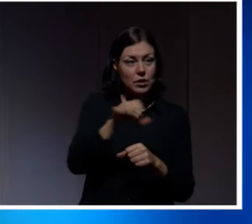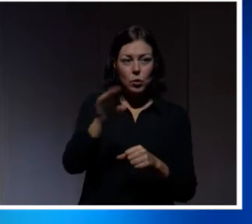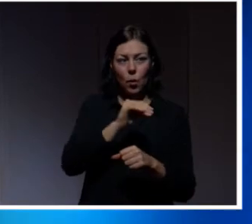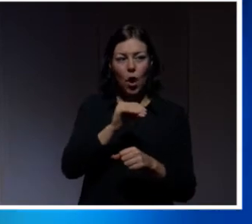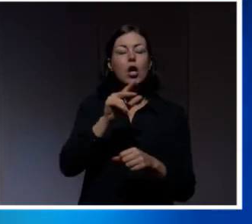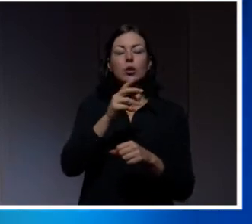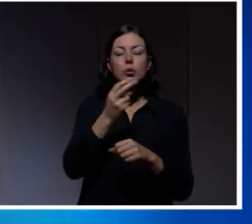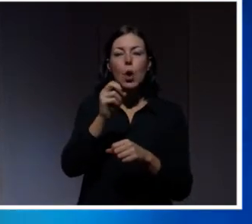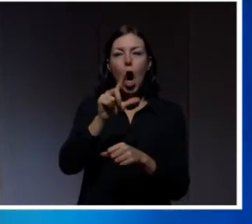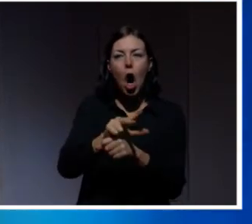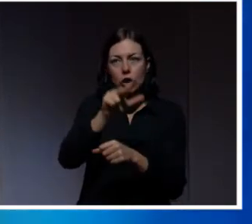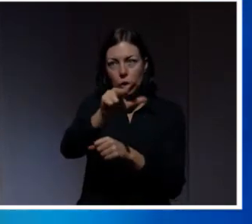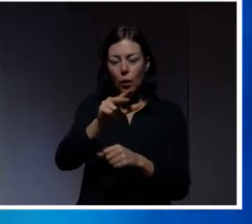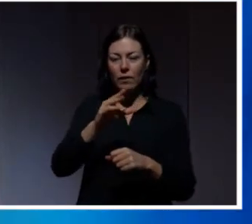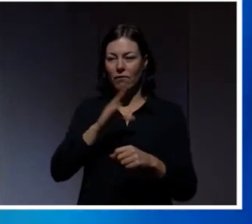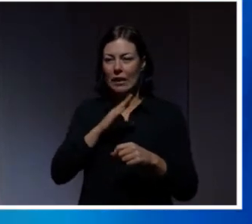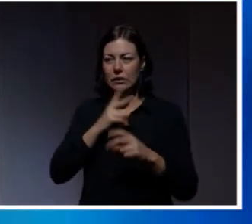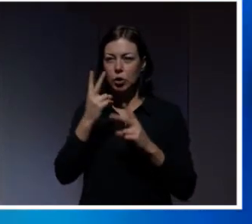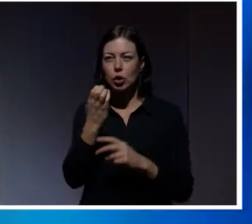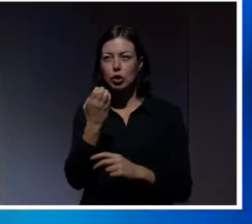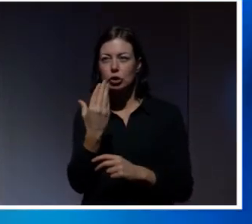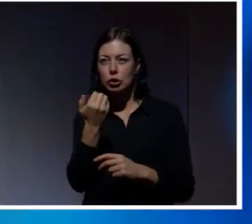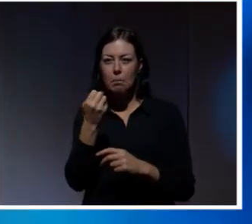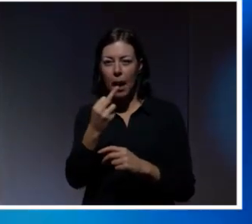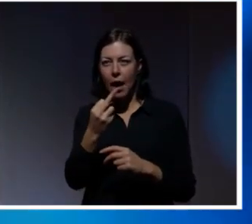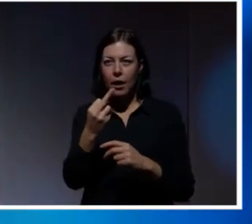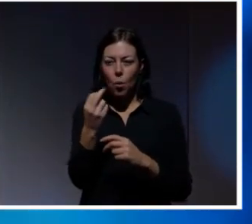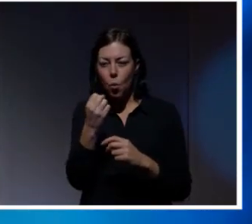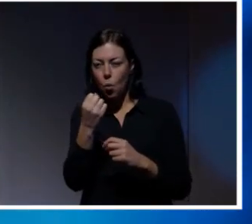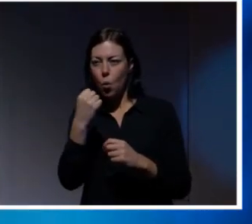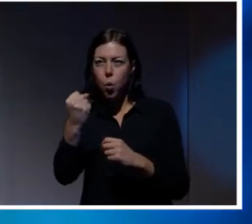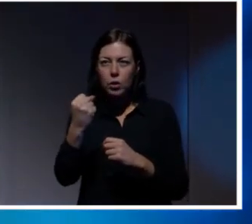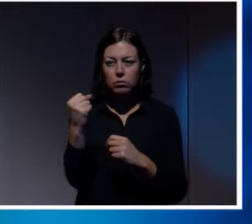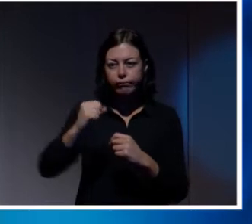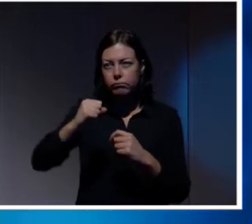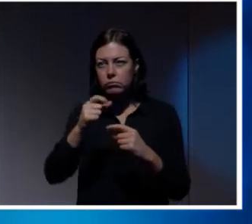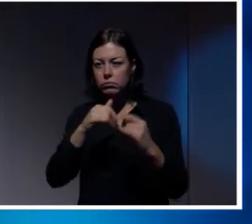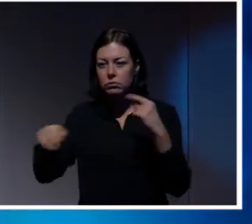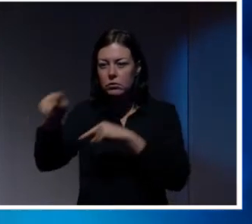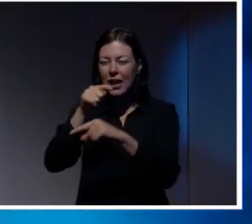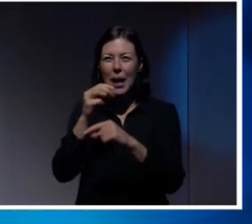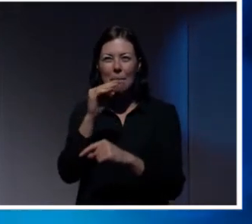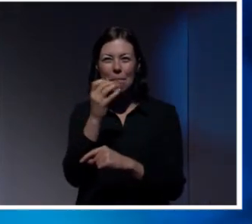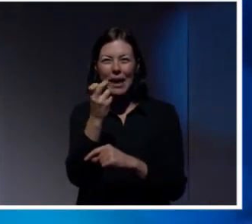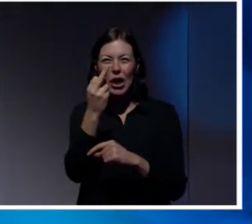avslöjandet av säkerhetsbrister i miljoner installerade såna här apparater. Microchip, det var hur många modeller? 116